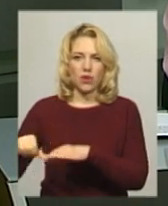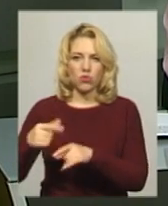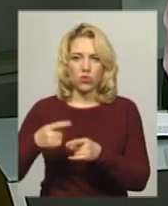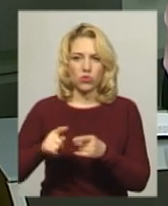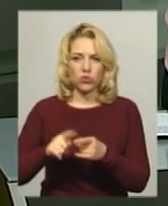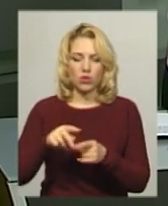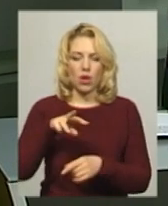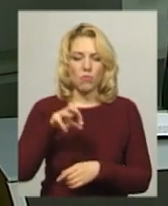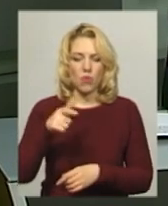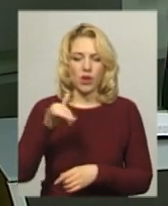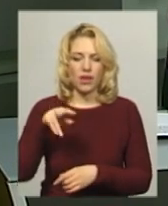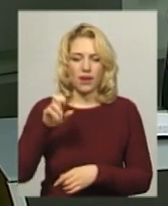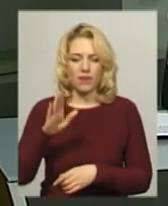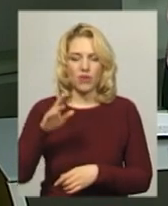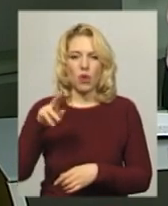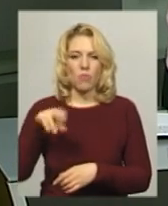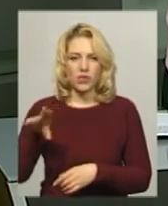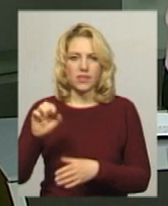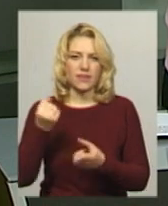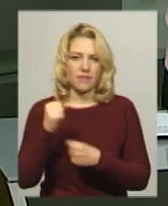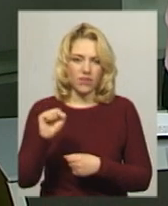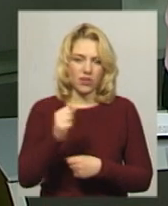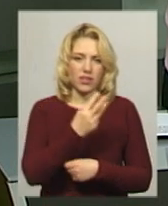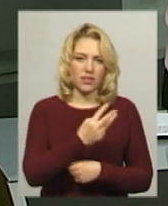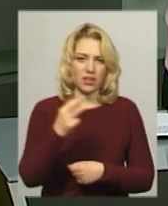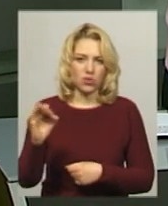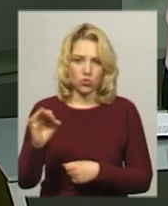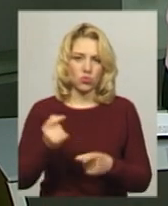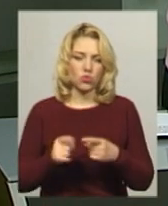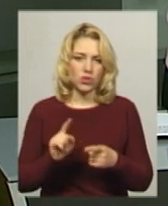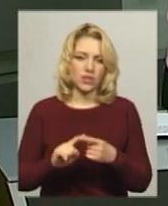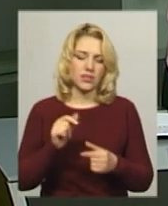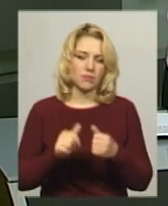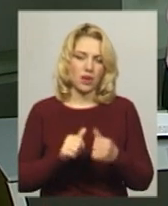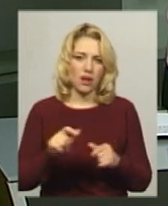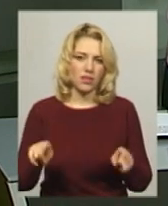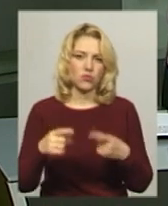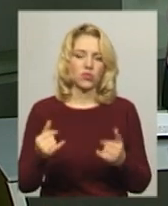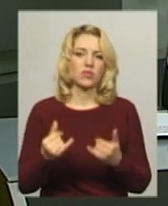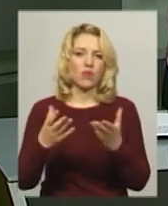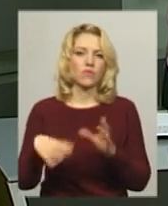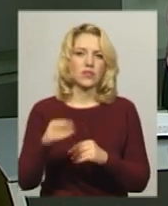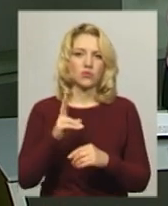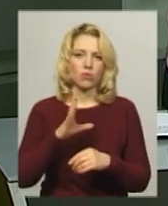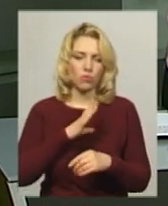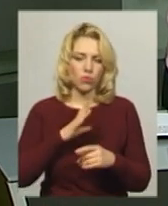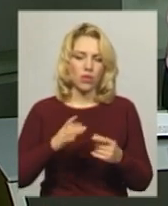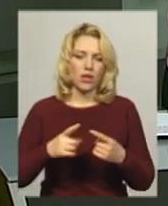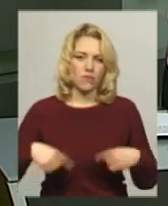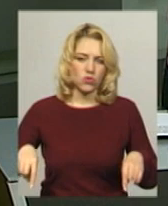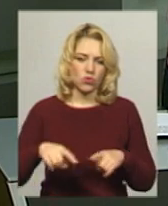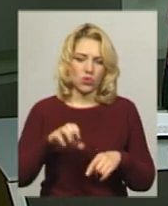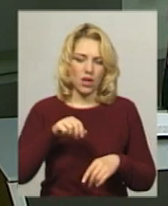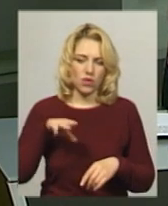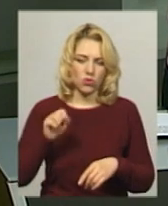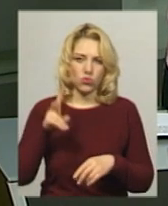-Подільського та виграла з рахунком 3-0. За словами Олександра Слободяна, змагання влаштували для всіх, хто був в зоні операції об'єднаних сил